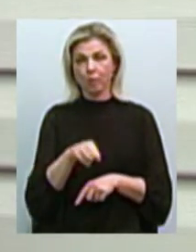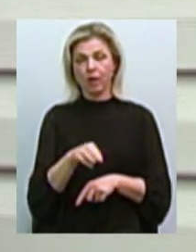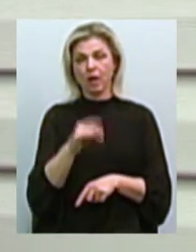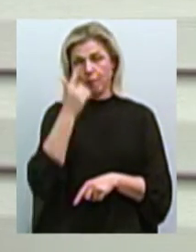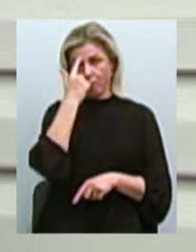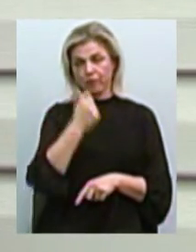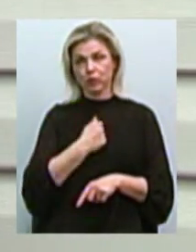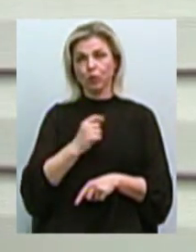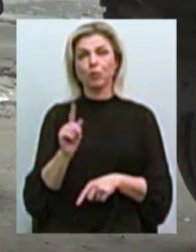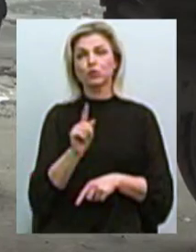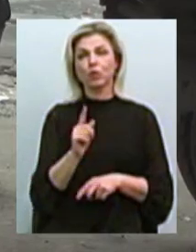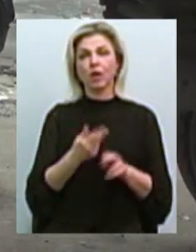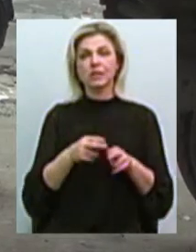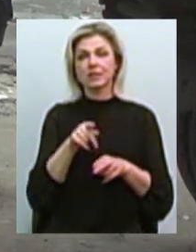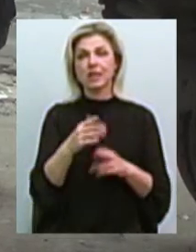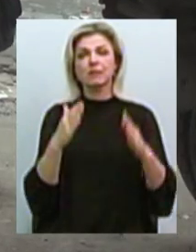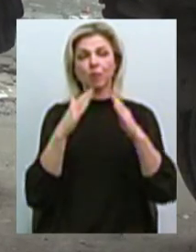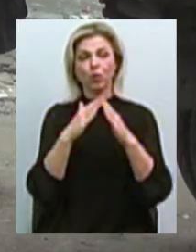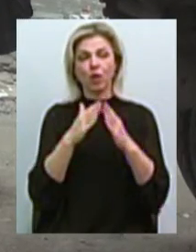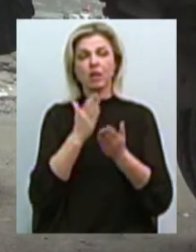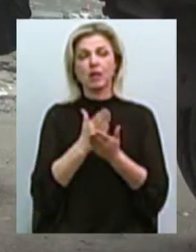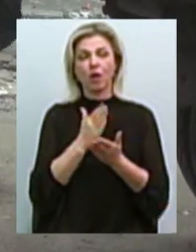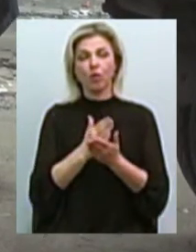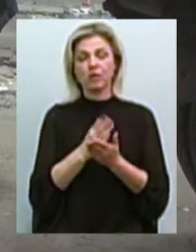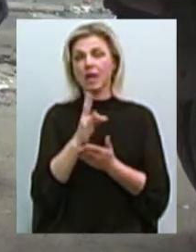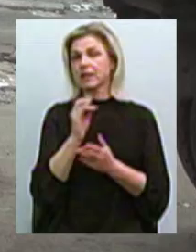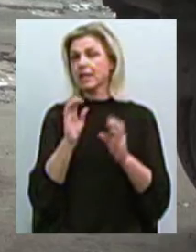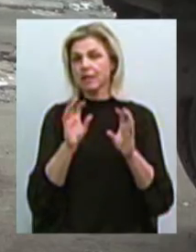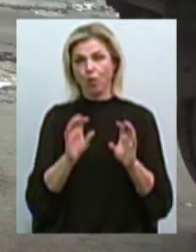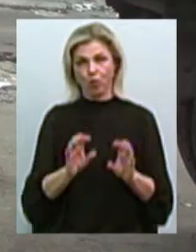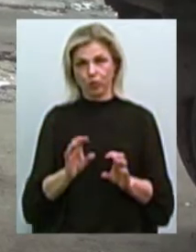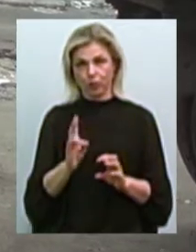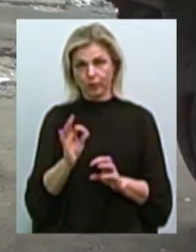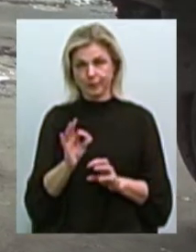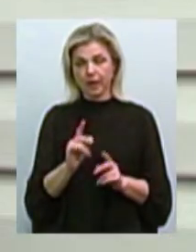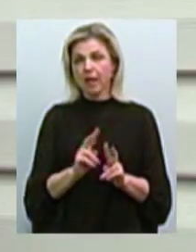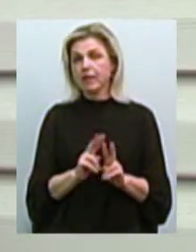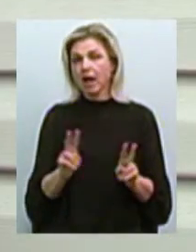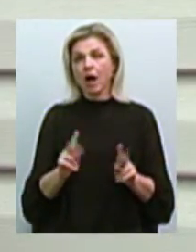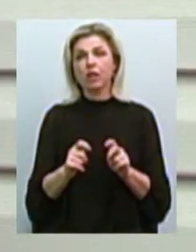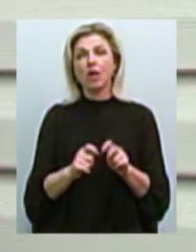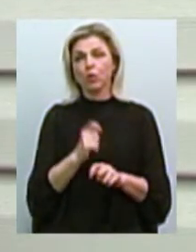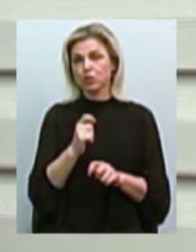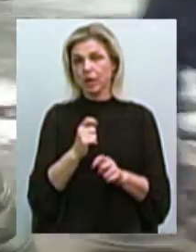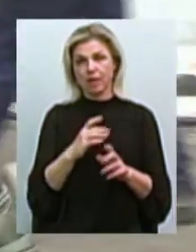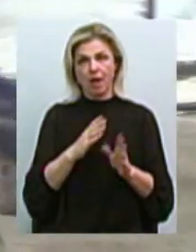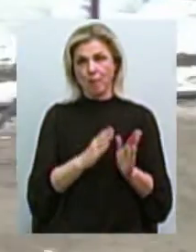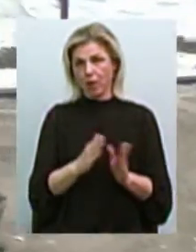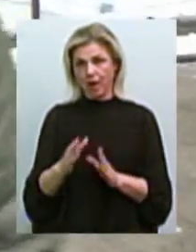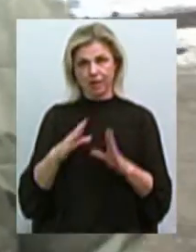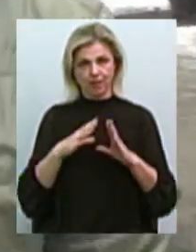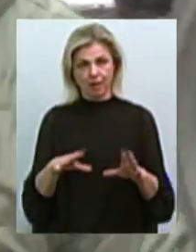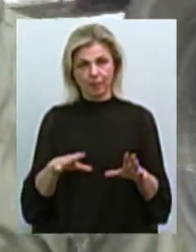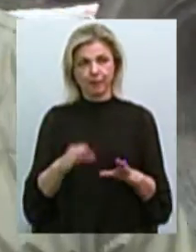повідомили, що дана споруда знаходиться тут незаконно. Ніяких порушень громадського порядку не було. Думки